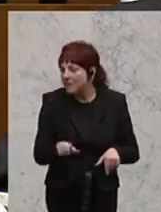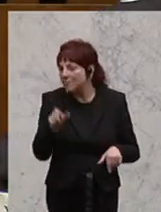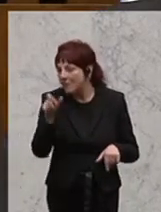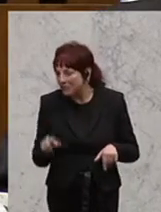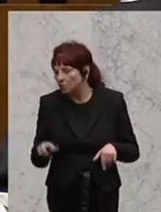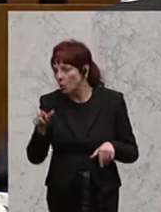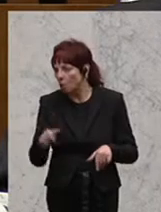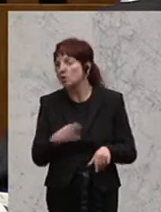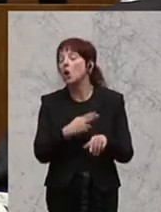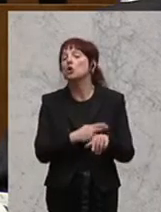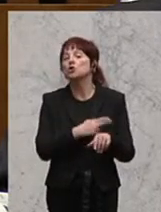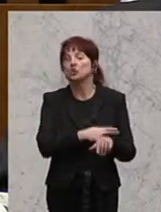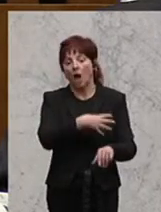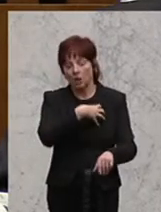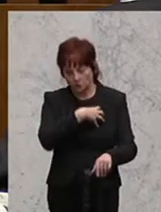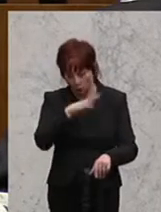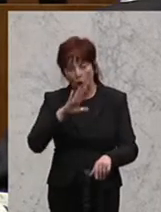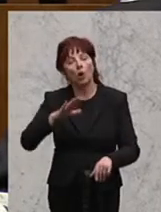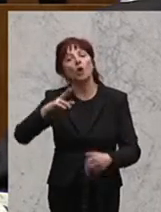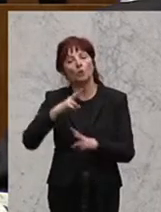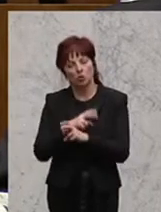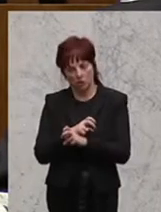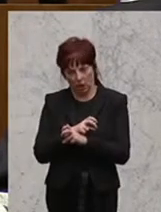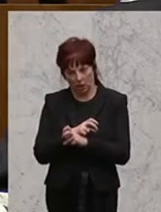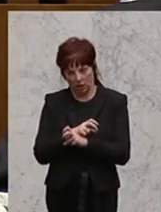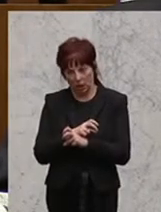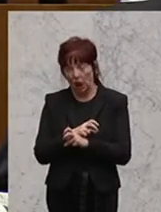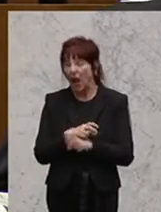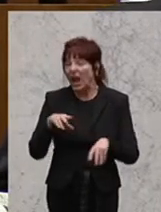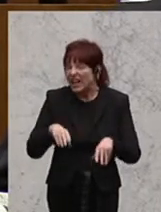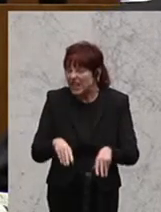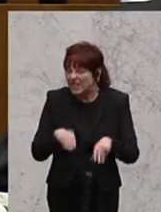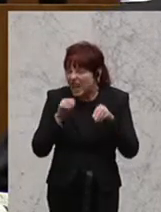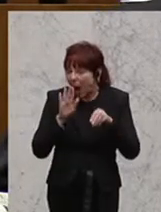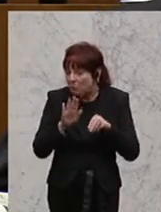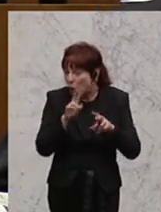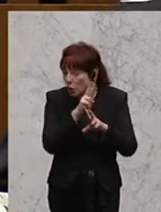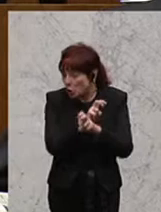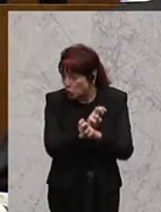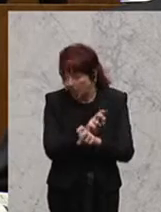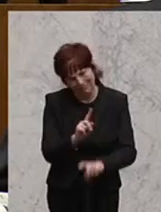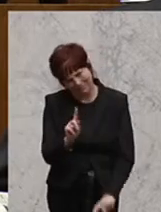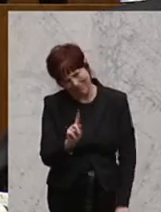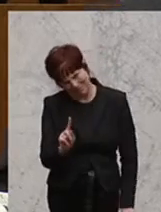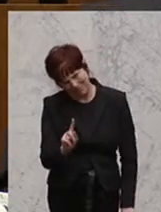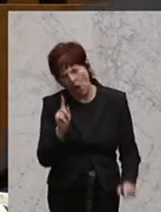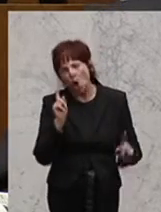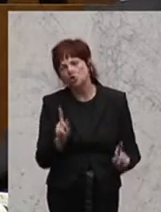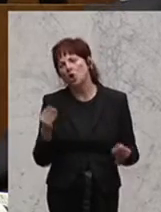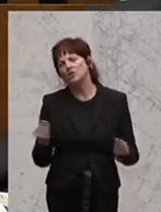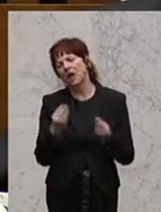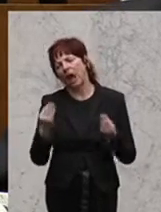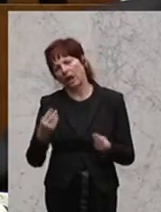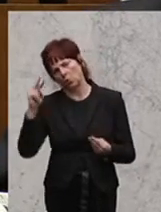etwas völlig anderes, als zu sagen, der Islam gehört zu Österreich. Sie sollten einmal ein bisschen über diese Dinge nachdenken, denn Sie sind ja